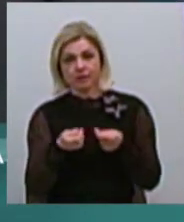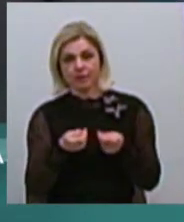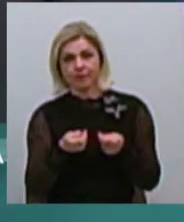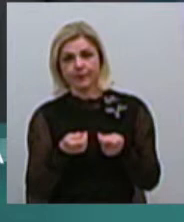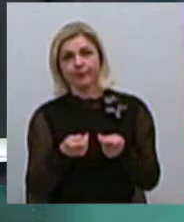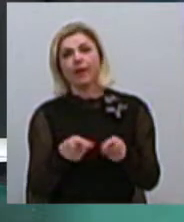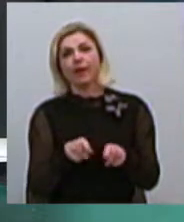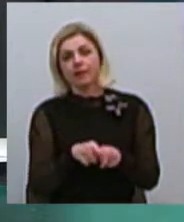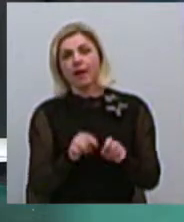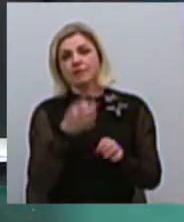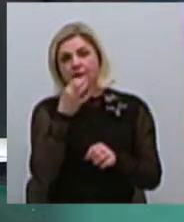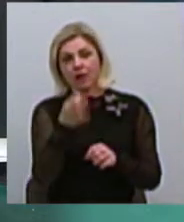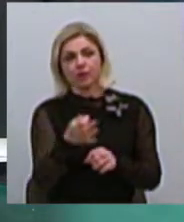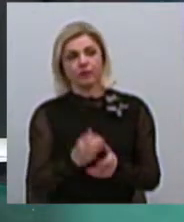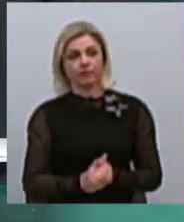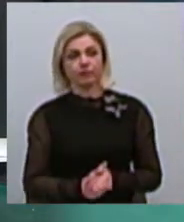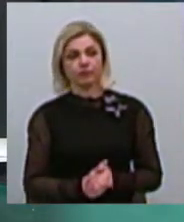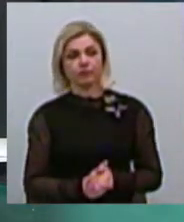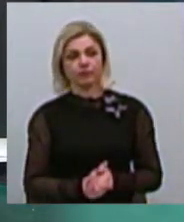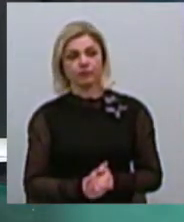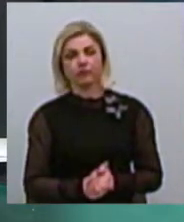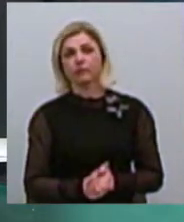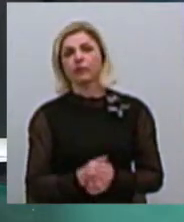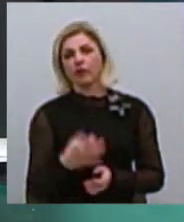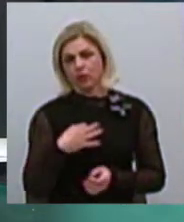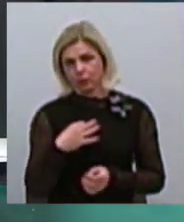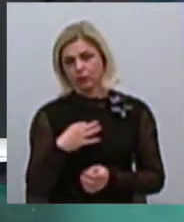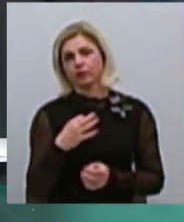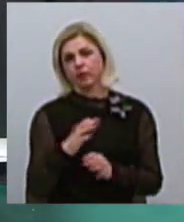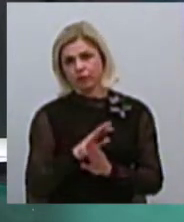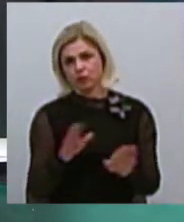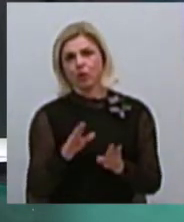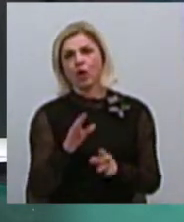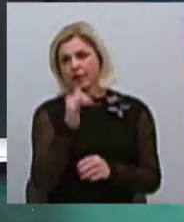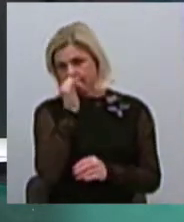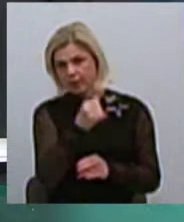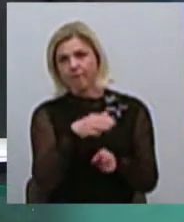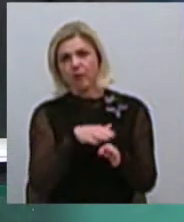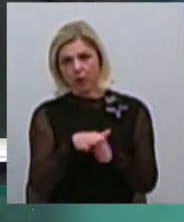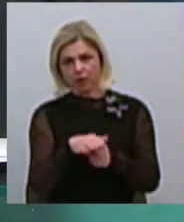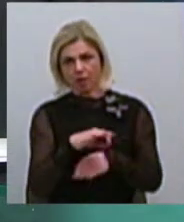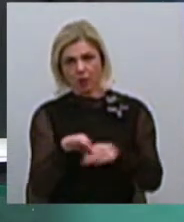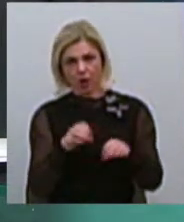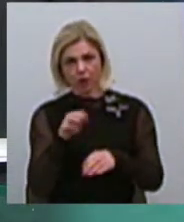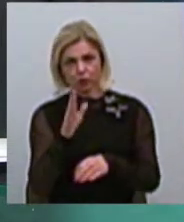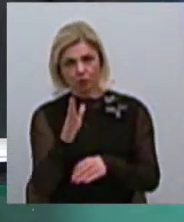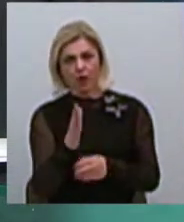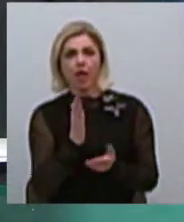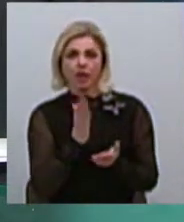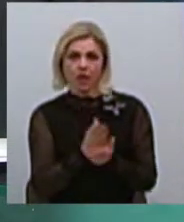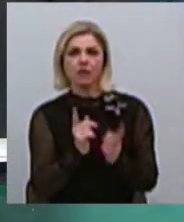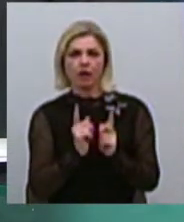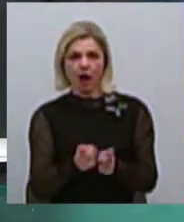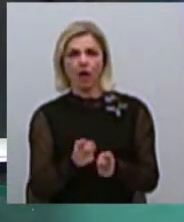так скажем так, да що там говорити, саботирують реализацию проєктов. Я не кажу все, тому що є реальні представители, є реальні